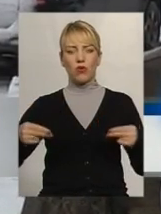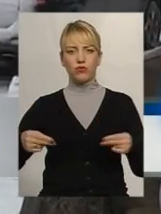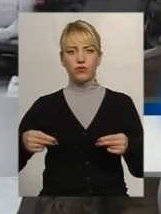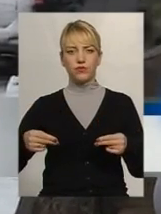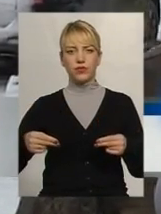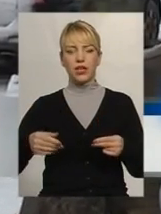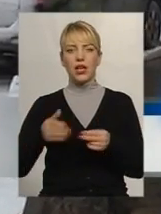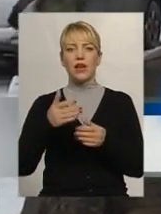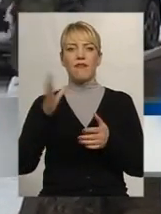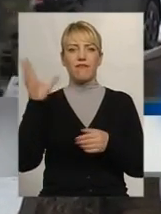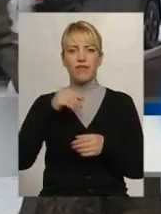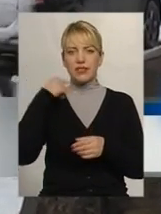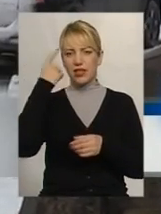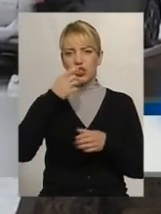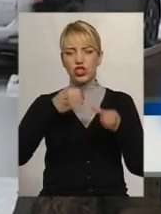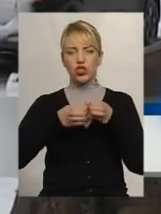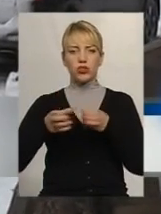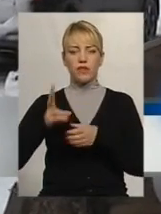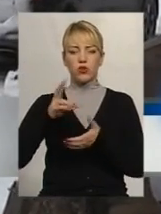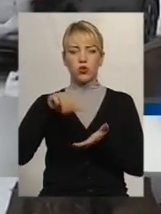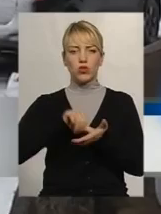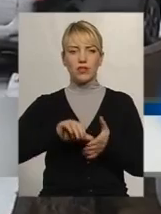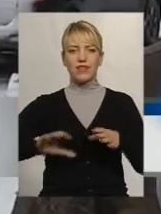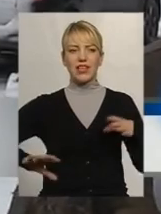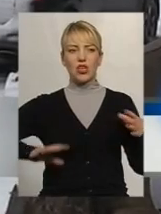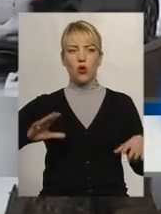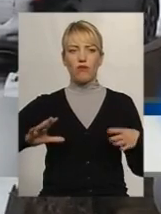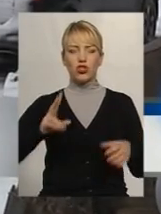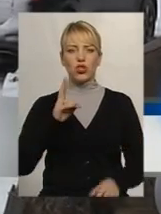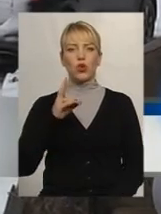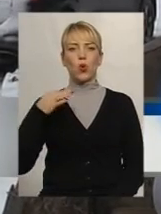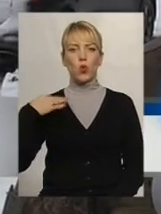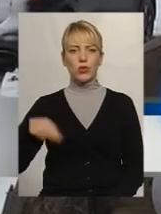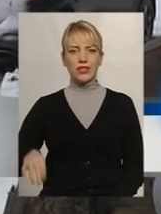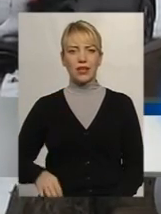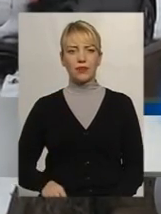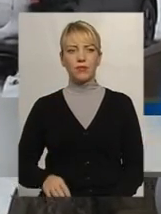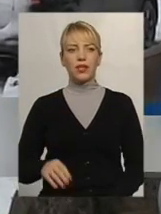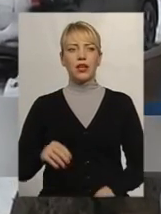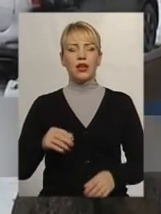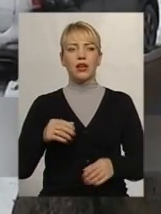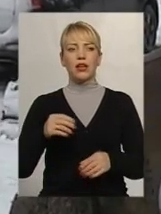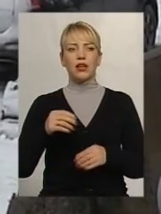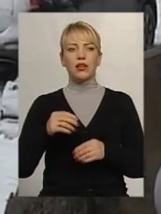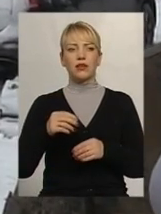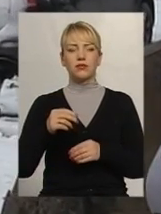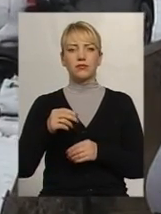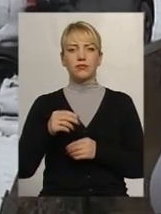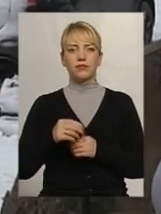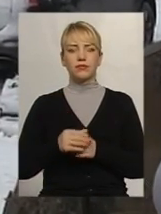весь личний состав, який участвує в тренировочних курсах, пітається на фондах,